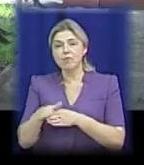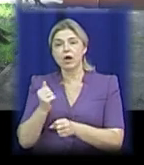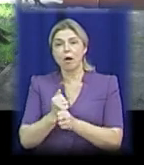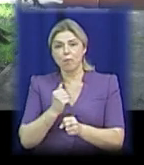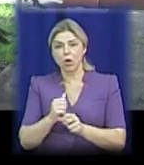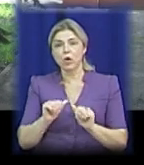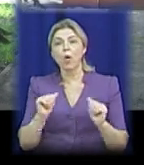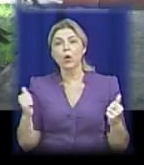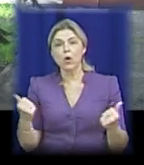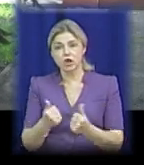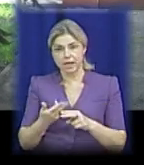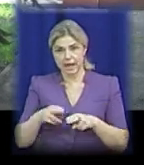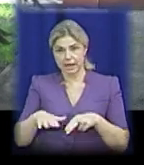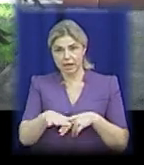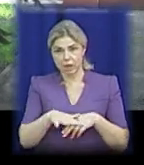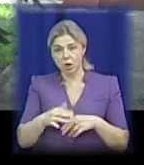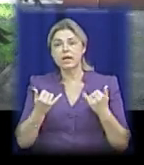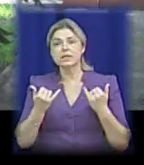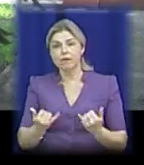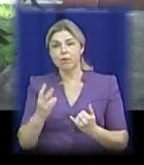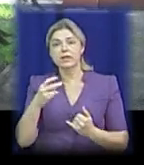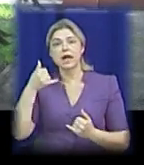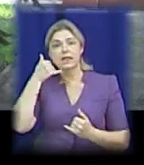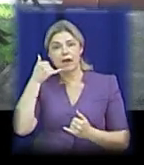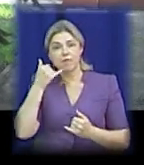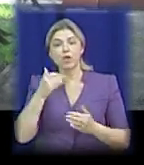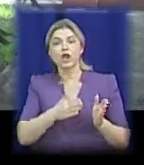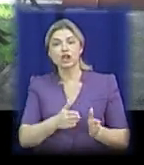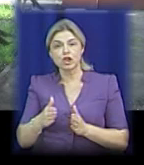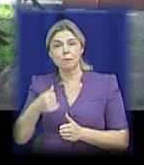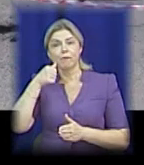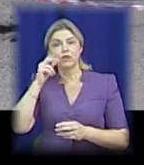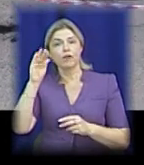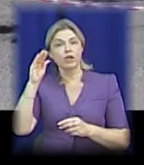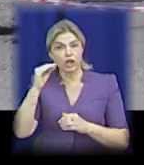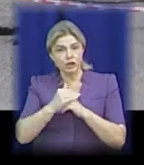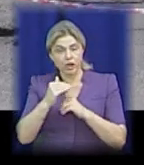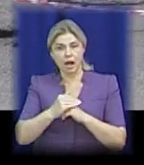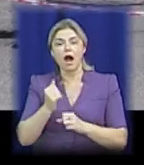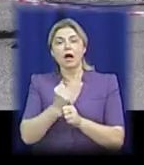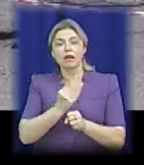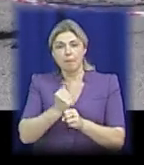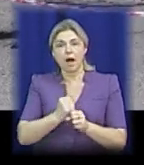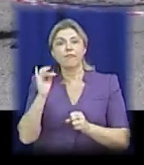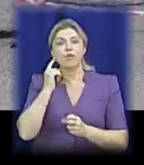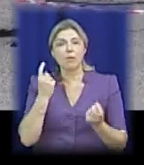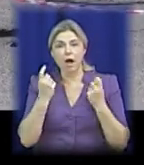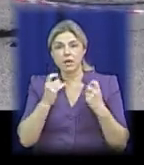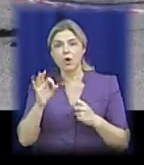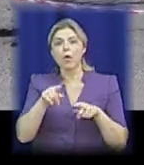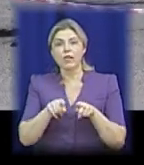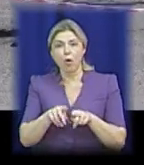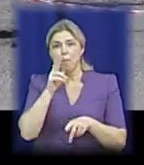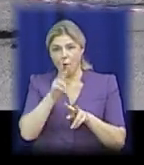з огородження цієї території. І на сьогодні в телефонному режимі вчора ввечері вже оброблялася інформація щодо аналогічного